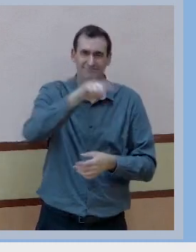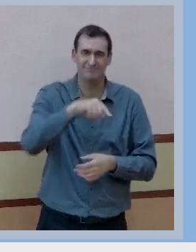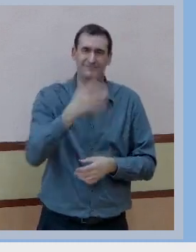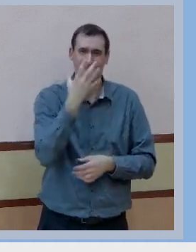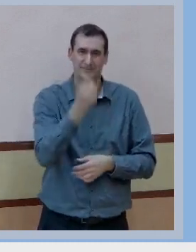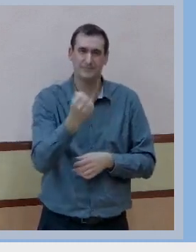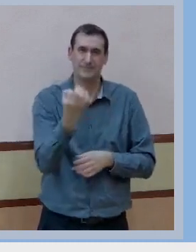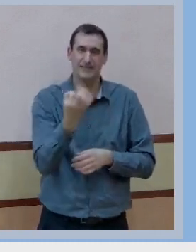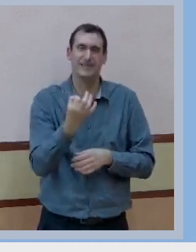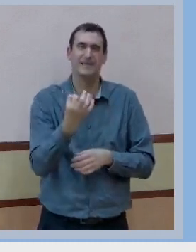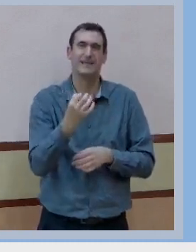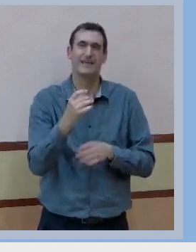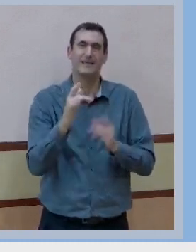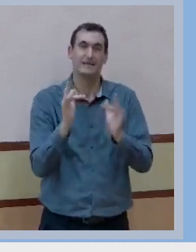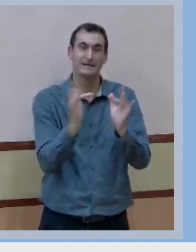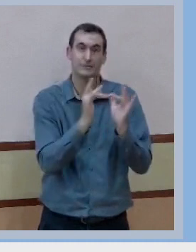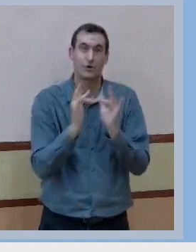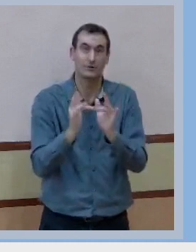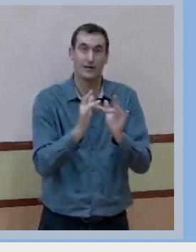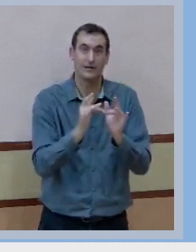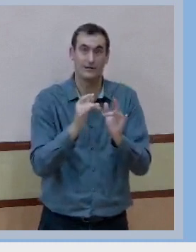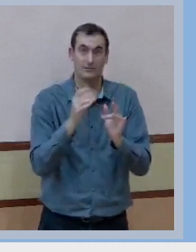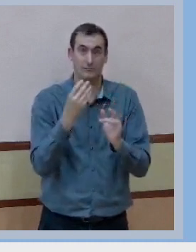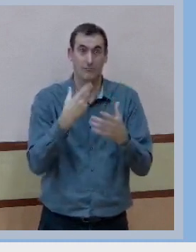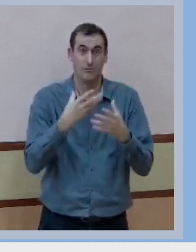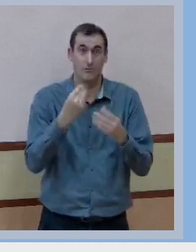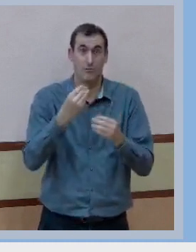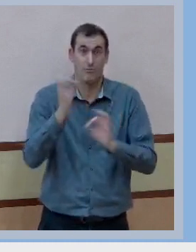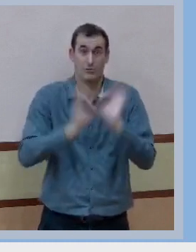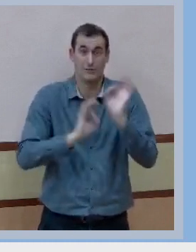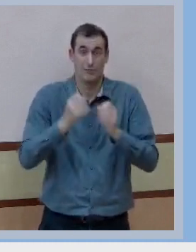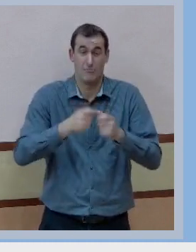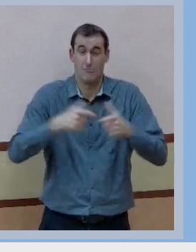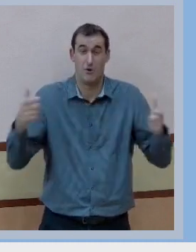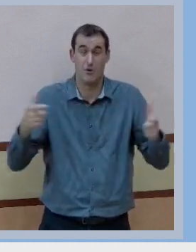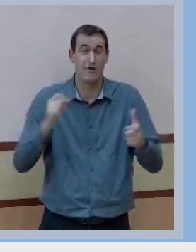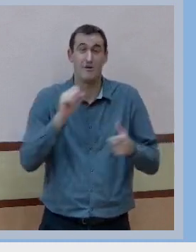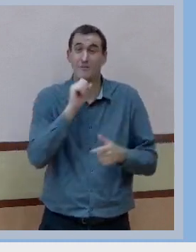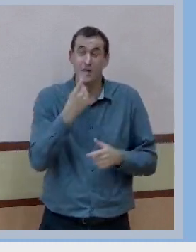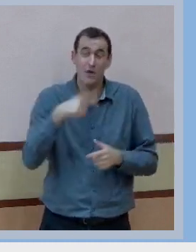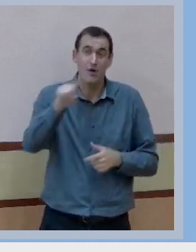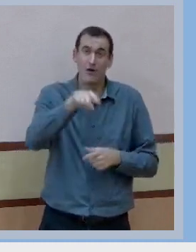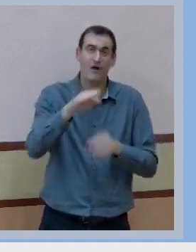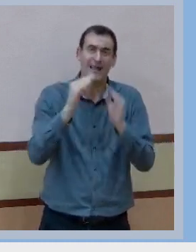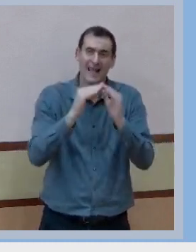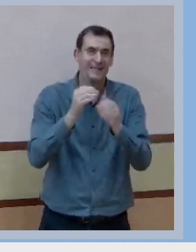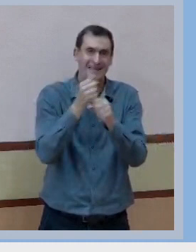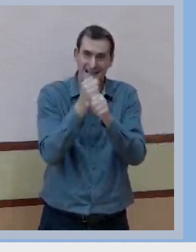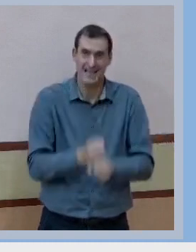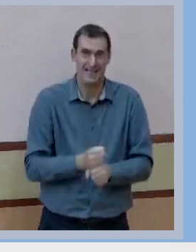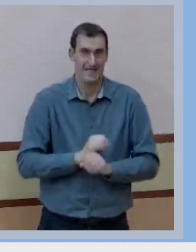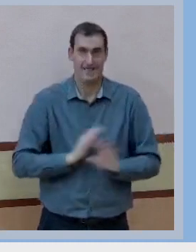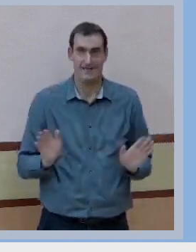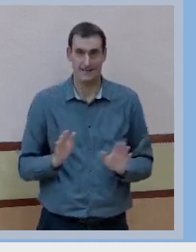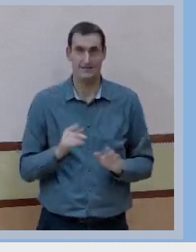comunitària amb un volum molt elevat de casos, és quedar-te a casa. Quedar-te a casa, fer bé les